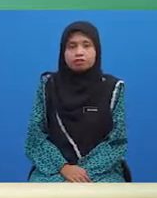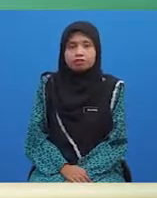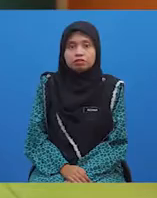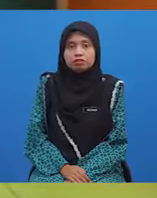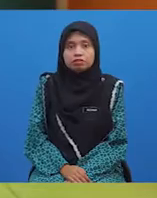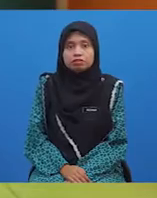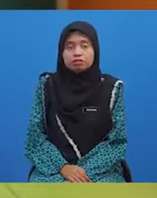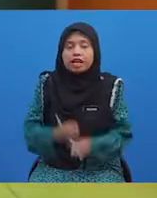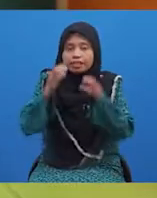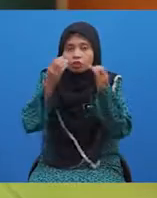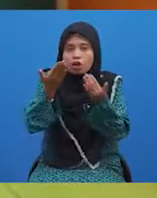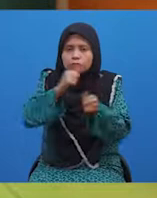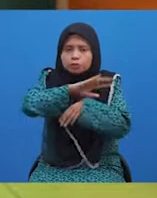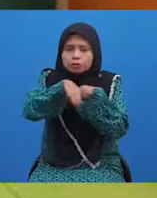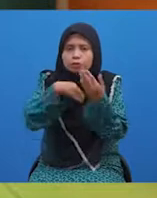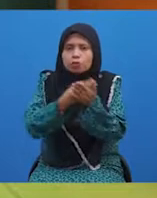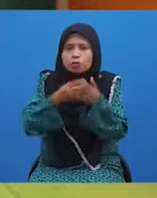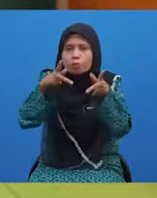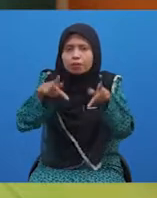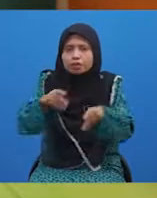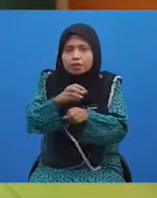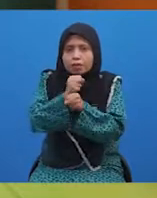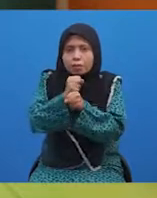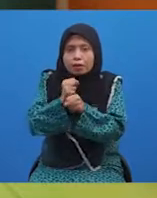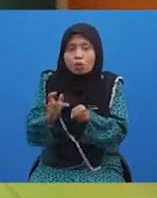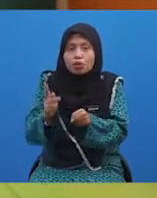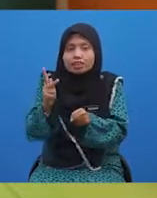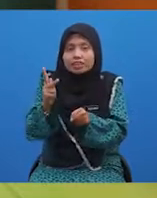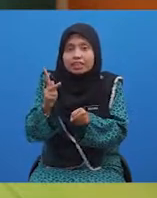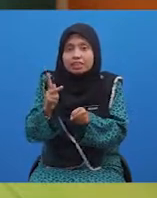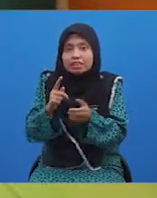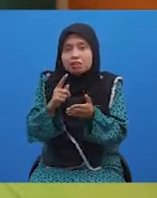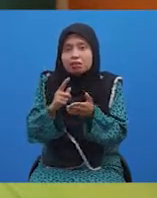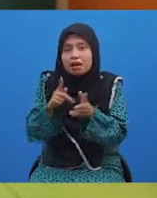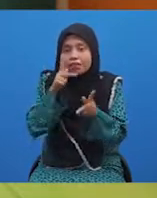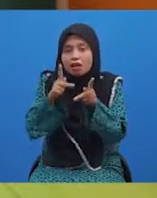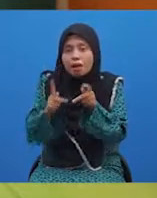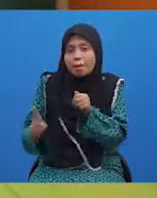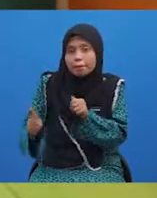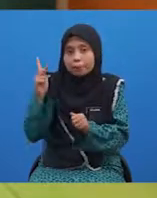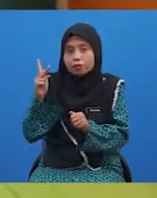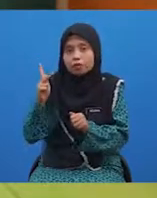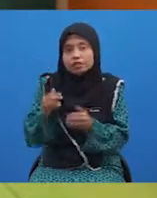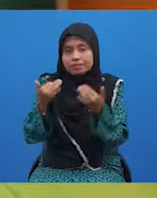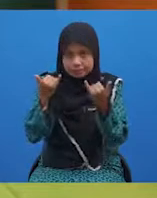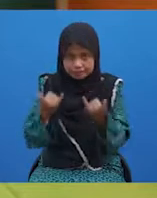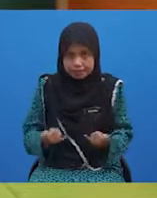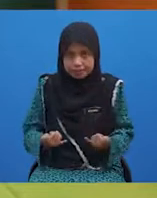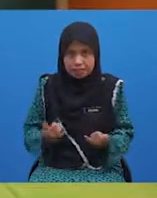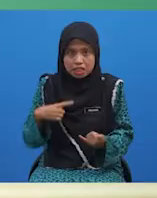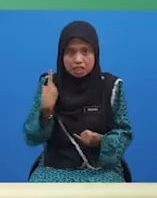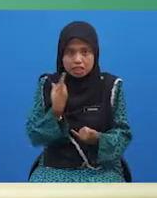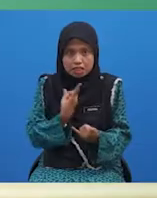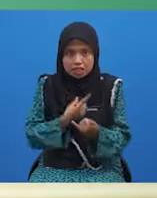Cikgu harap semua pelajar sudah dapat menguasai tentang kata penguat. Sekarang, cuba